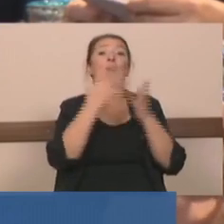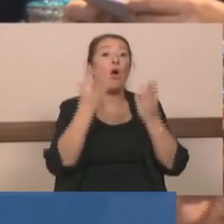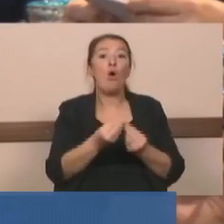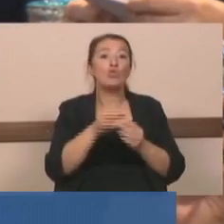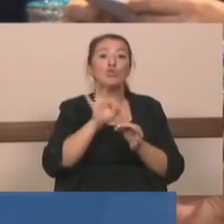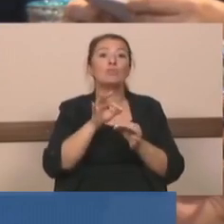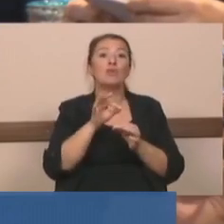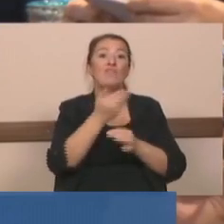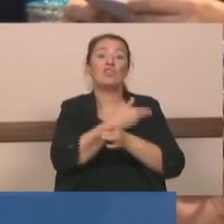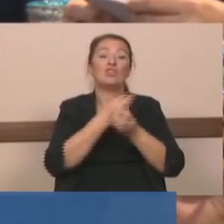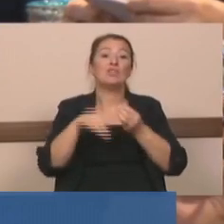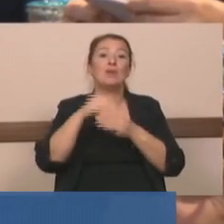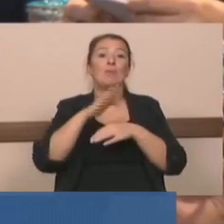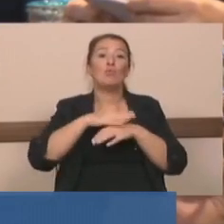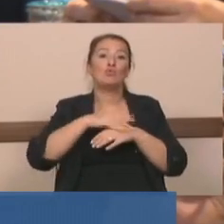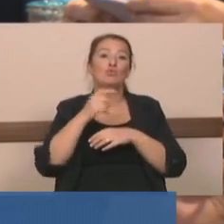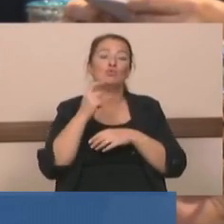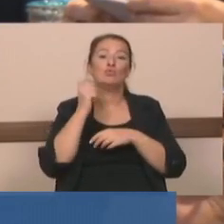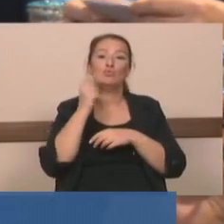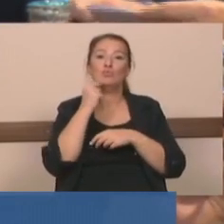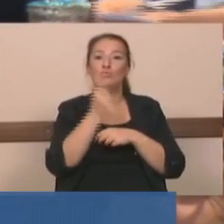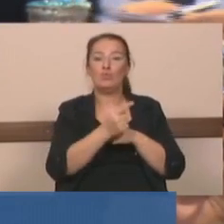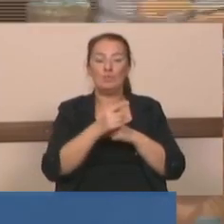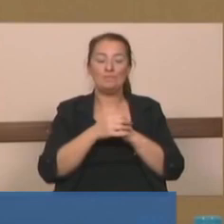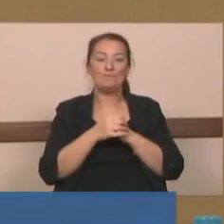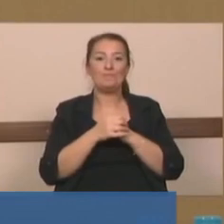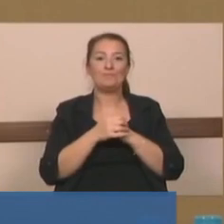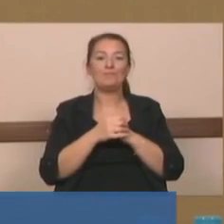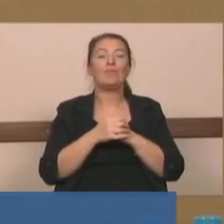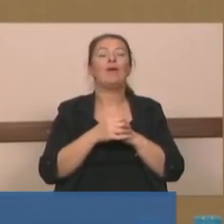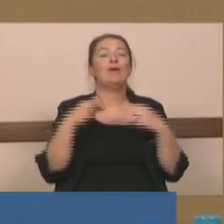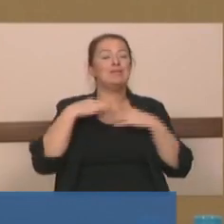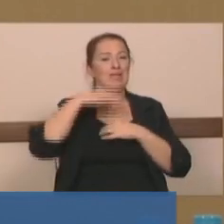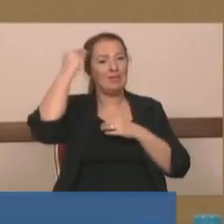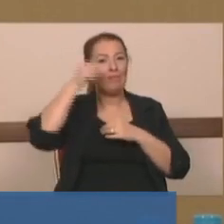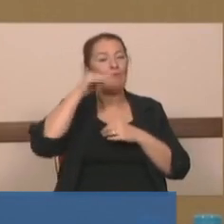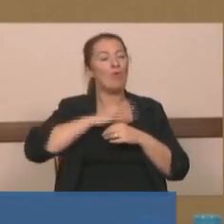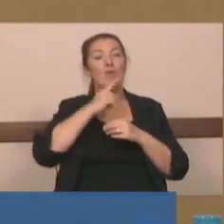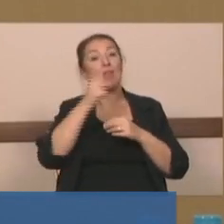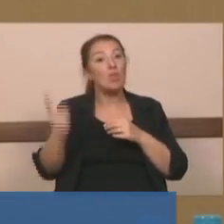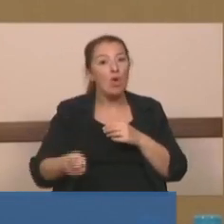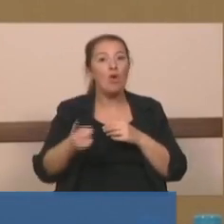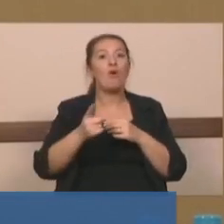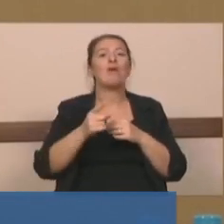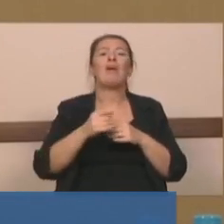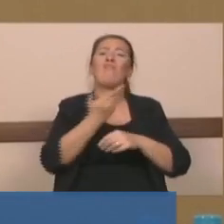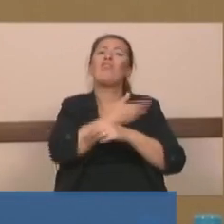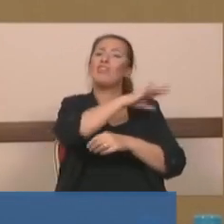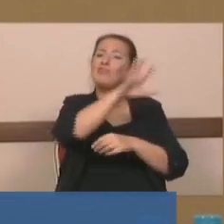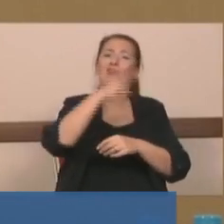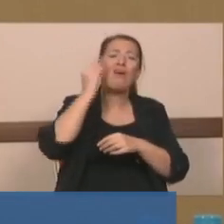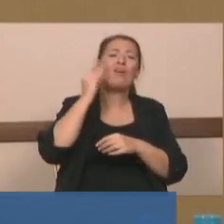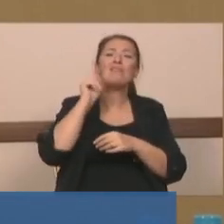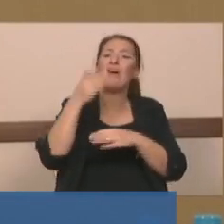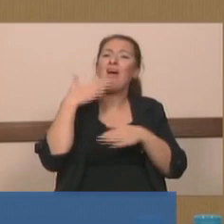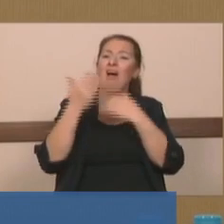yapıyorsunuz? Niye halka döndüğünüz zam? Halk anladı ne demek istediğimizi Tevfik Bey. ise. Sen ne kadar anlatırsan halk anladı